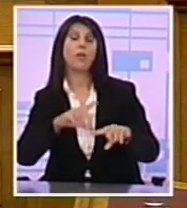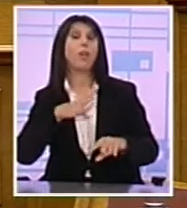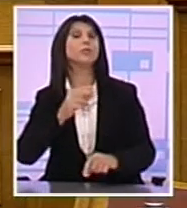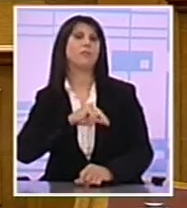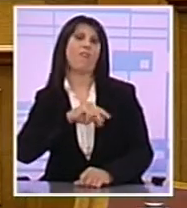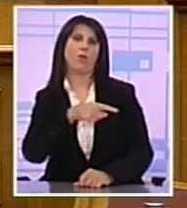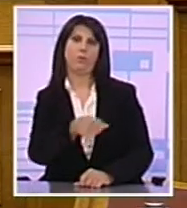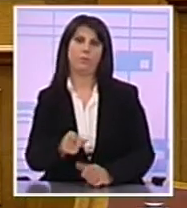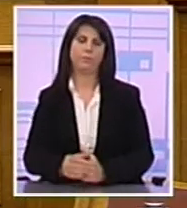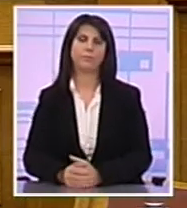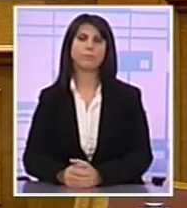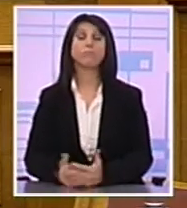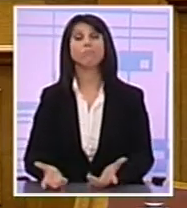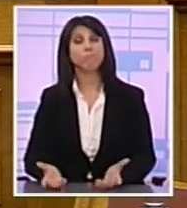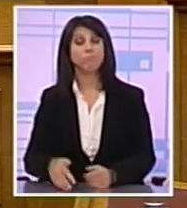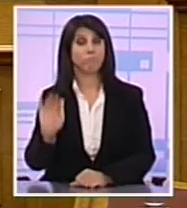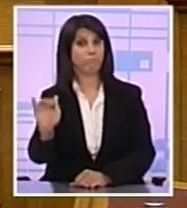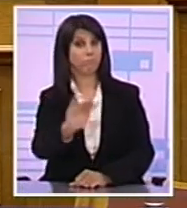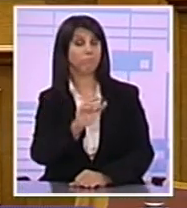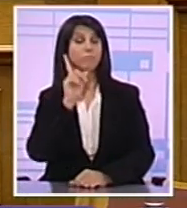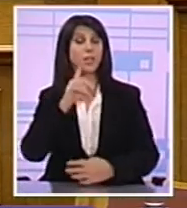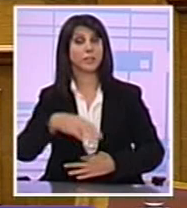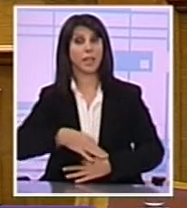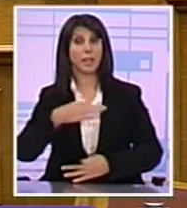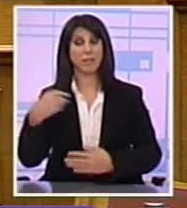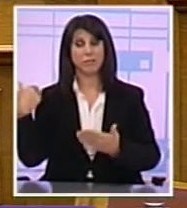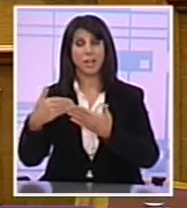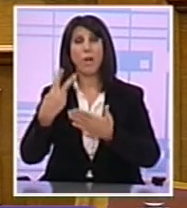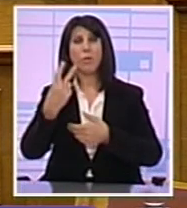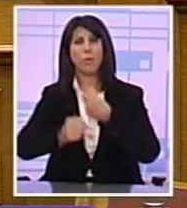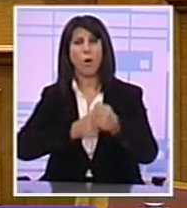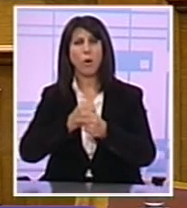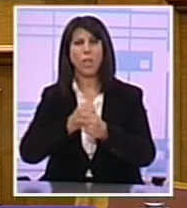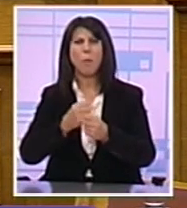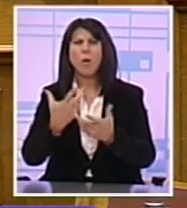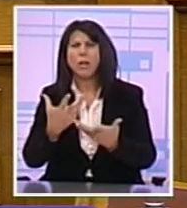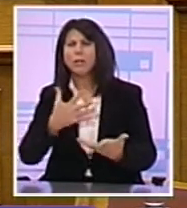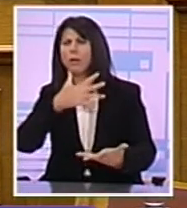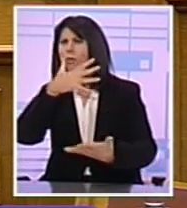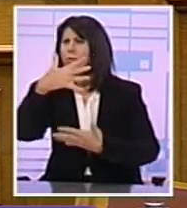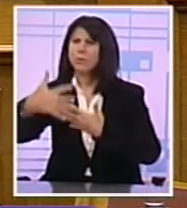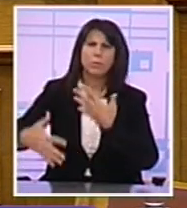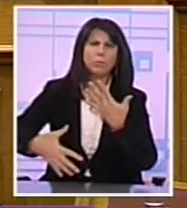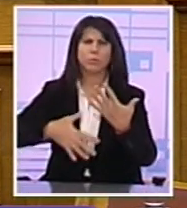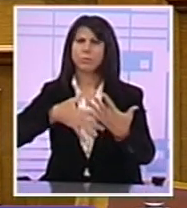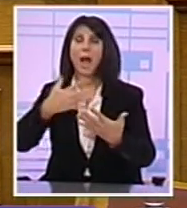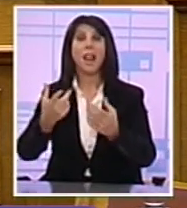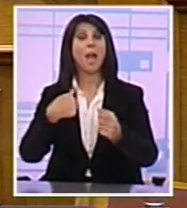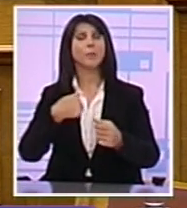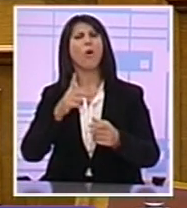Κυρίες και κύριοι Δύο χρόνια τώρα παρά τις πρωτοφανείς αναταράξεις Κρατάμε σταθερό το τιμόνιο Σε μια δύσκολη πορεία